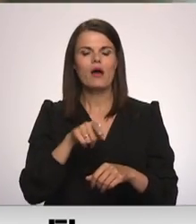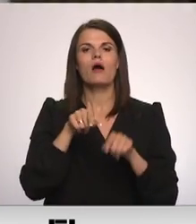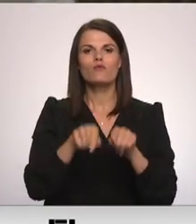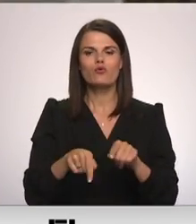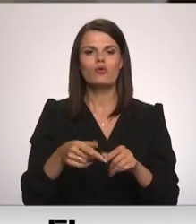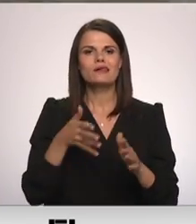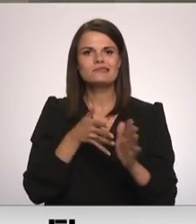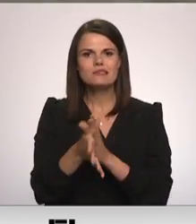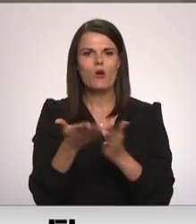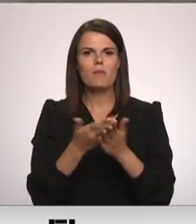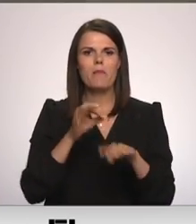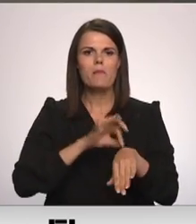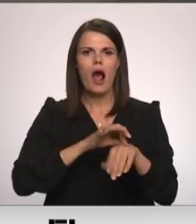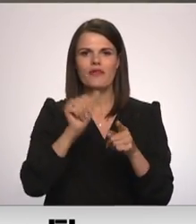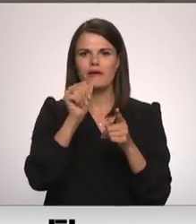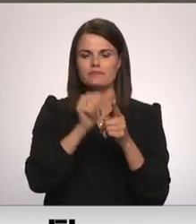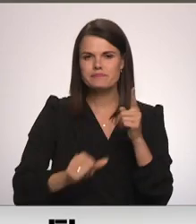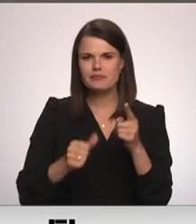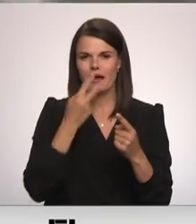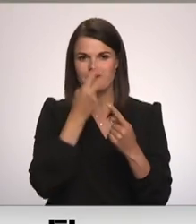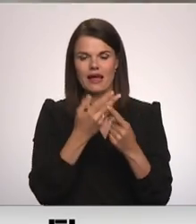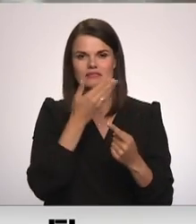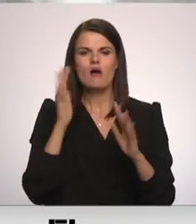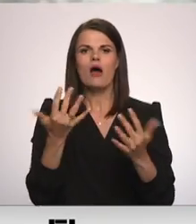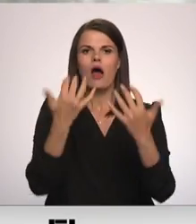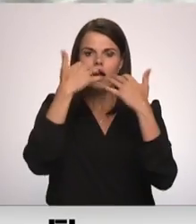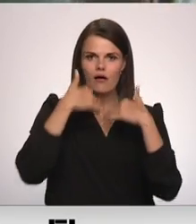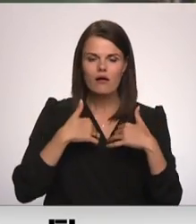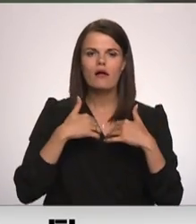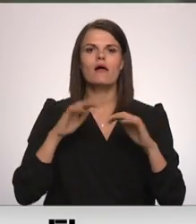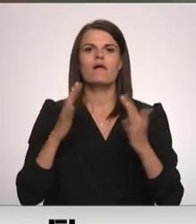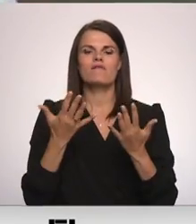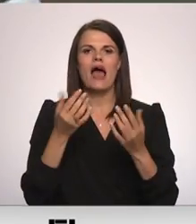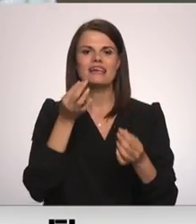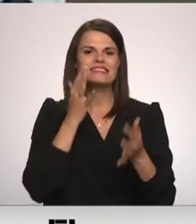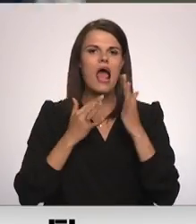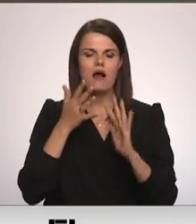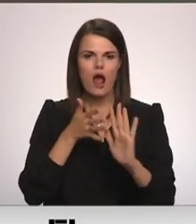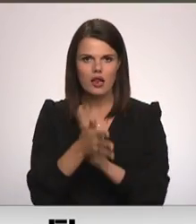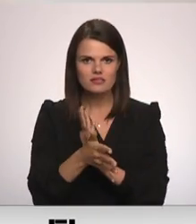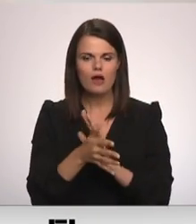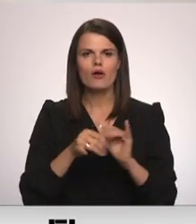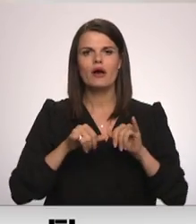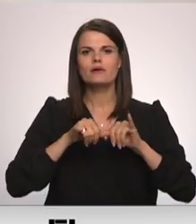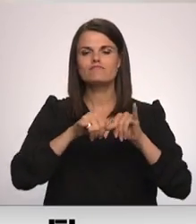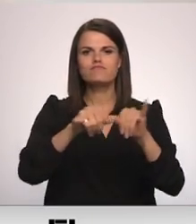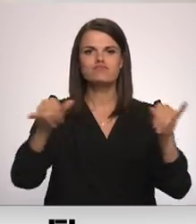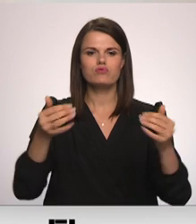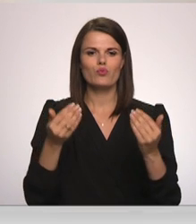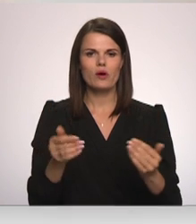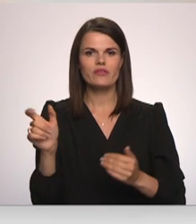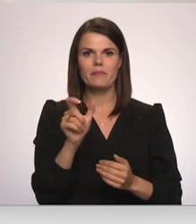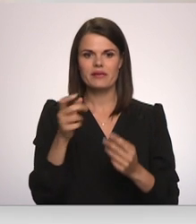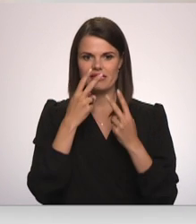organizmē caur bojā tādu, pat ja tas nav redzams elpceļiem vai gļotādām. Izplatīšanas ceļi ir dotajā brīdī, mēs